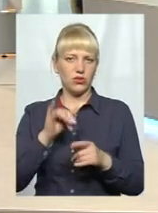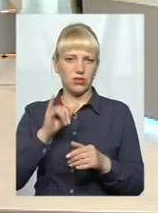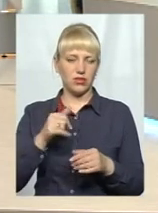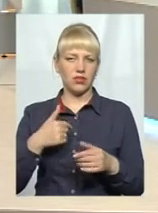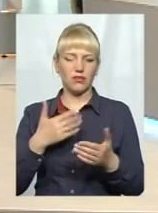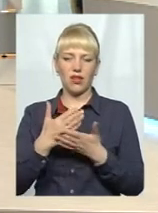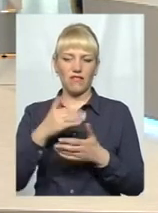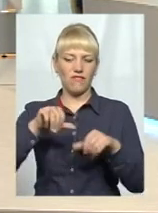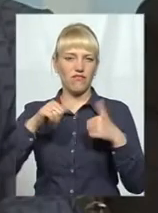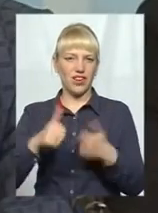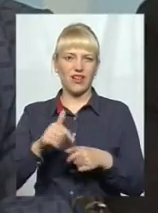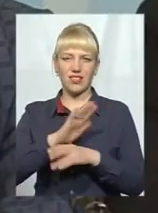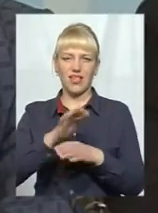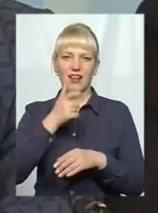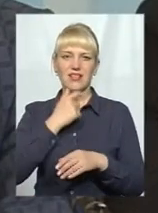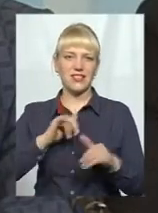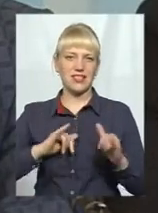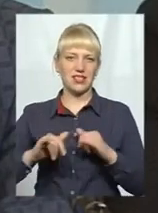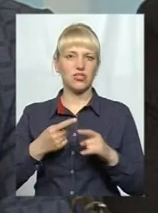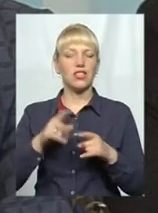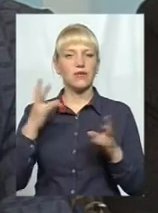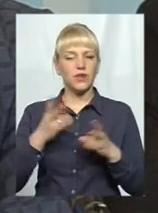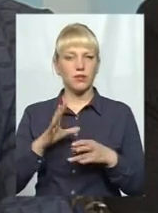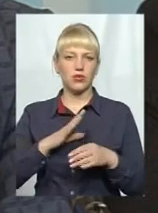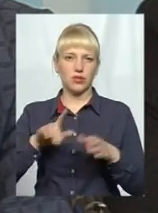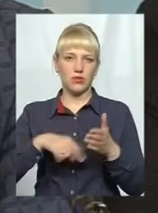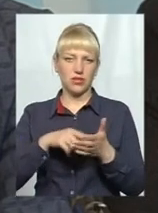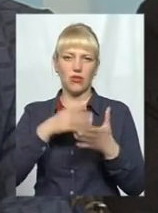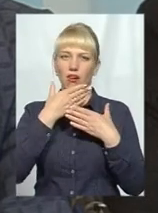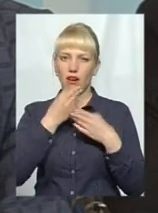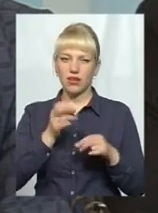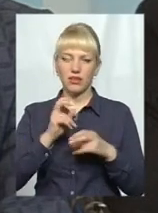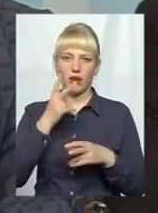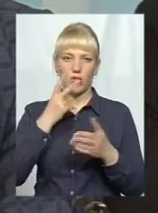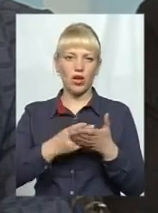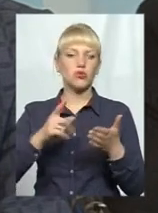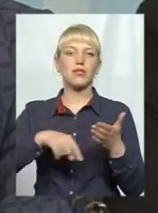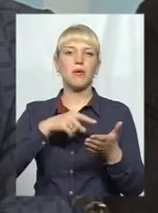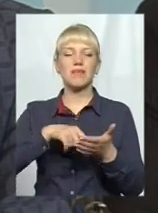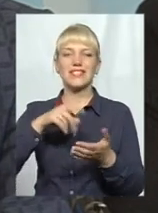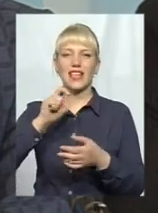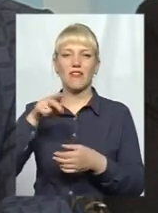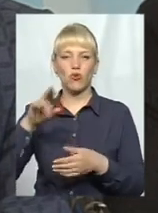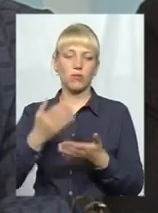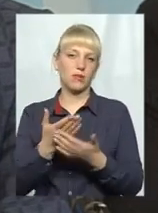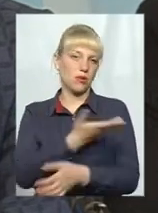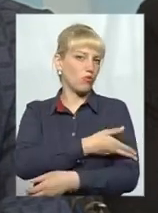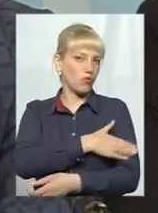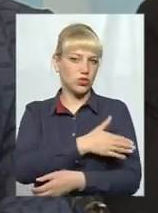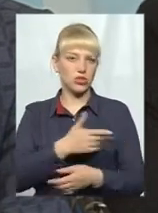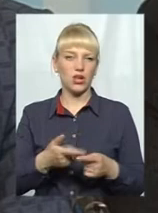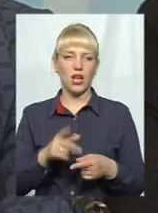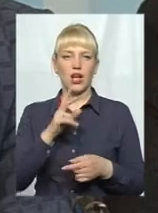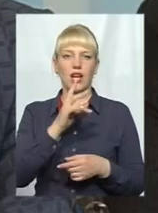кіосків мають вигляд неестетичний. Через того, все-таки, має бути місто гарне, як показують міста Європи, то і саме є Польща, відповідно, і не